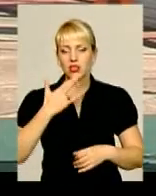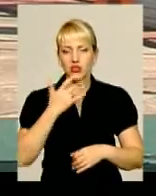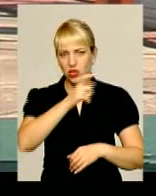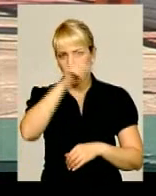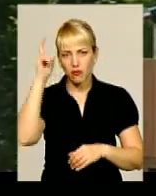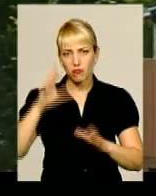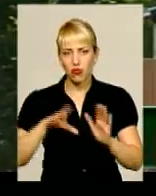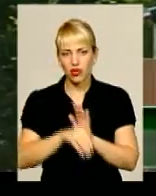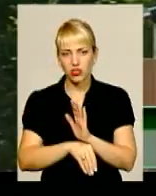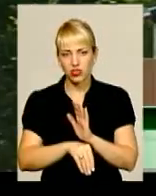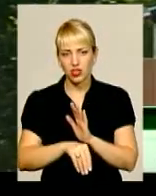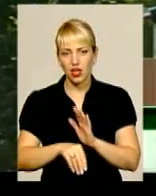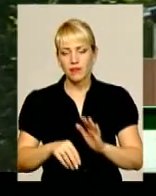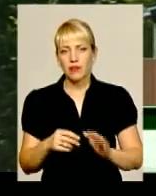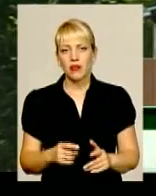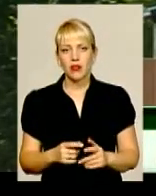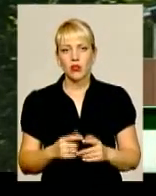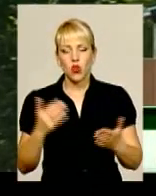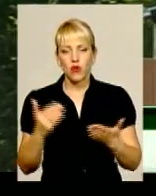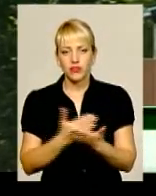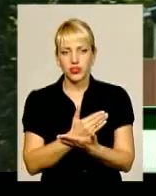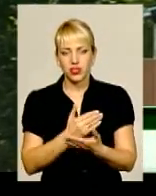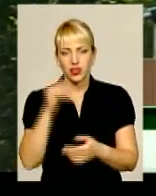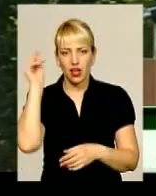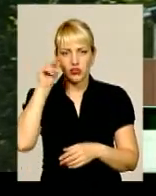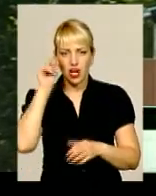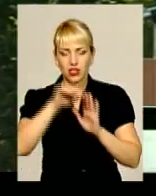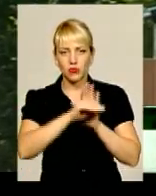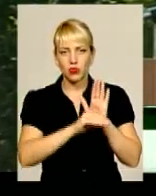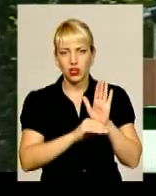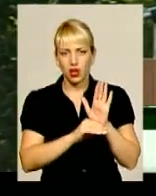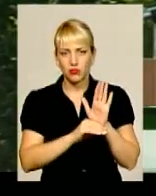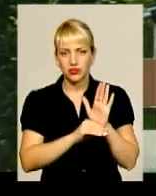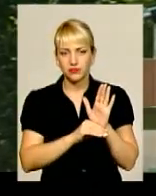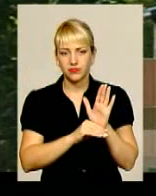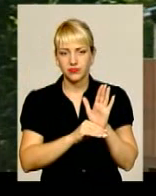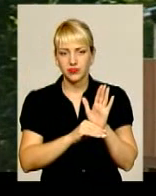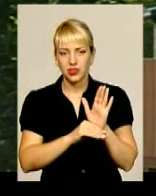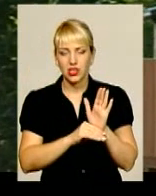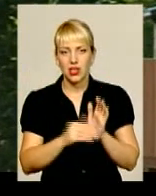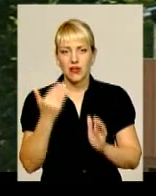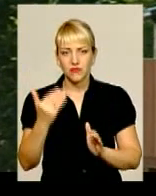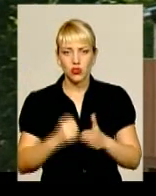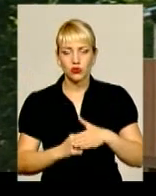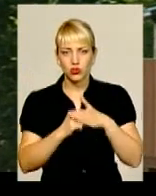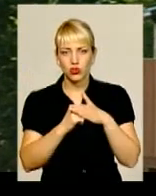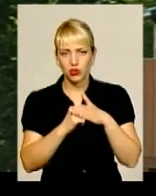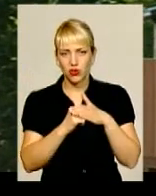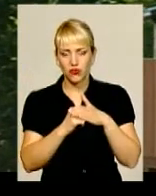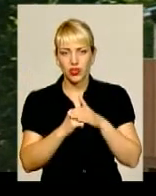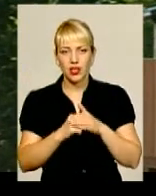академії запроваджено принципово нові навчальні програми. В їх основу покладено